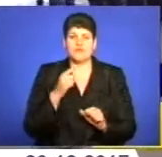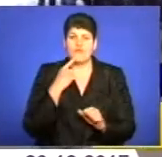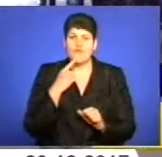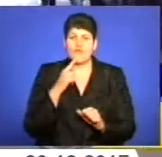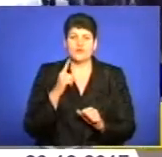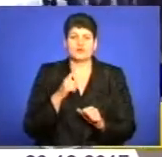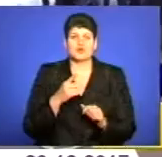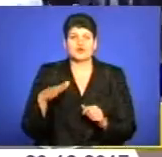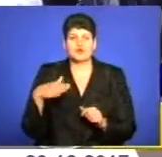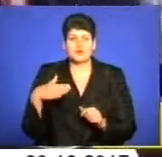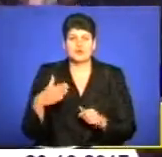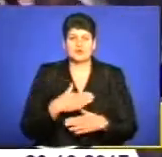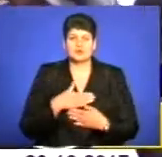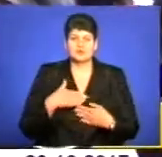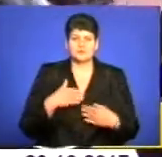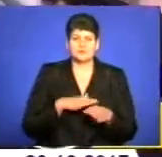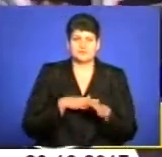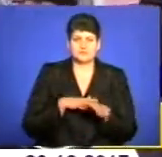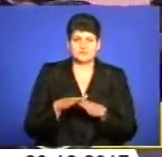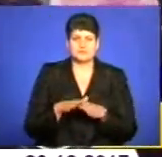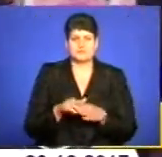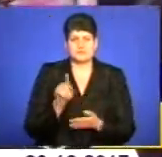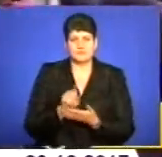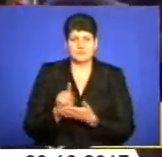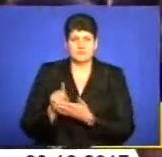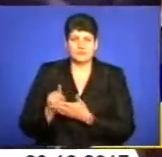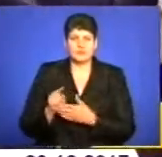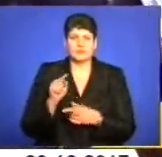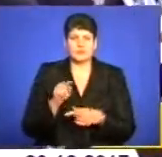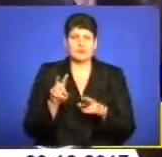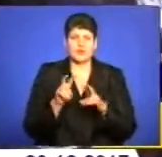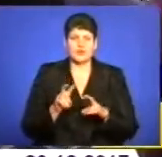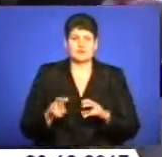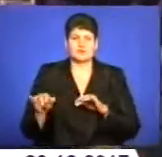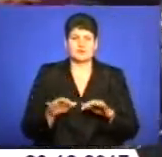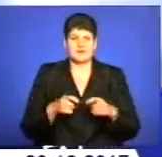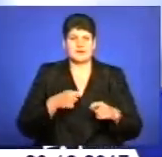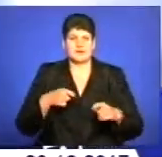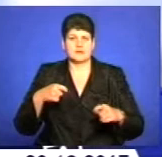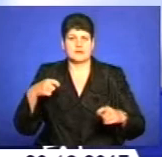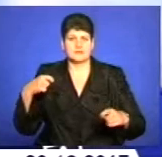підозрюваного ухиляється від належного виконання процесуальних обов'язків, через що розгляд справи й затягують.